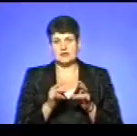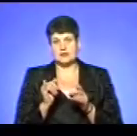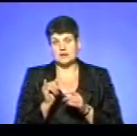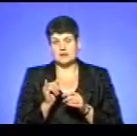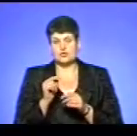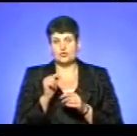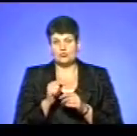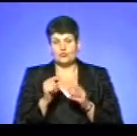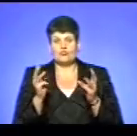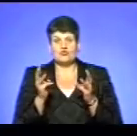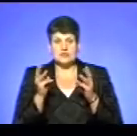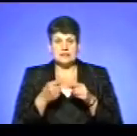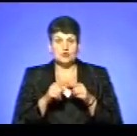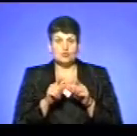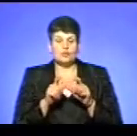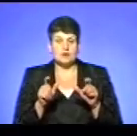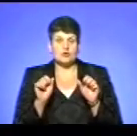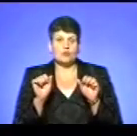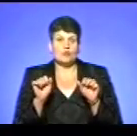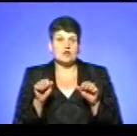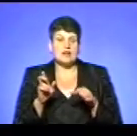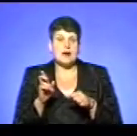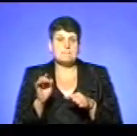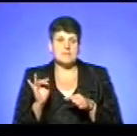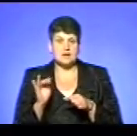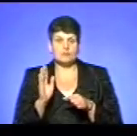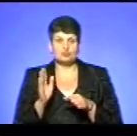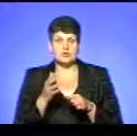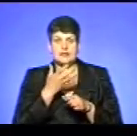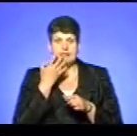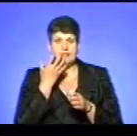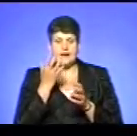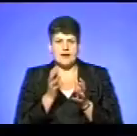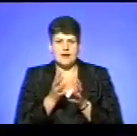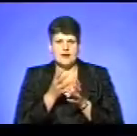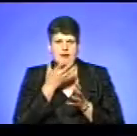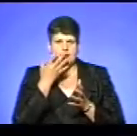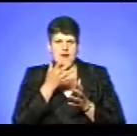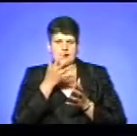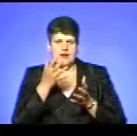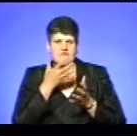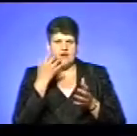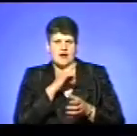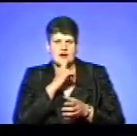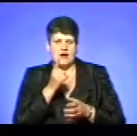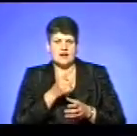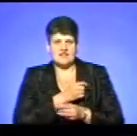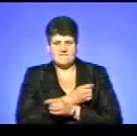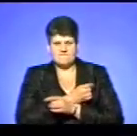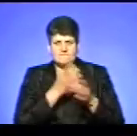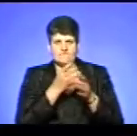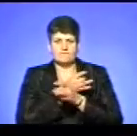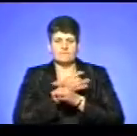пожежа на такому об'єкті могла би привести до нагрівання, до займання і вибуху